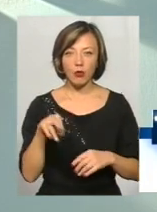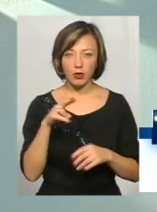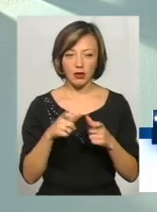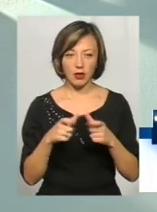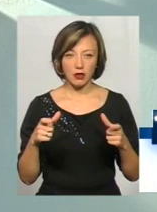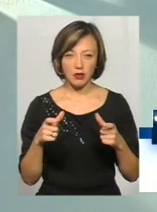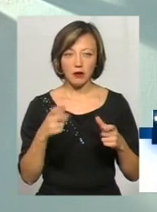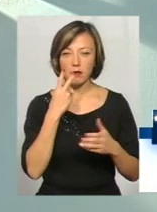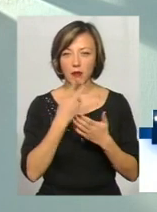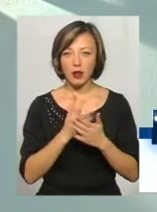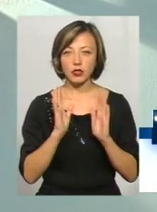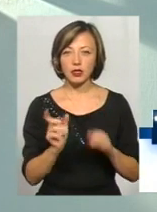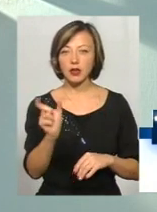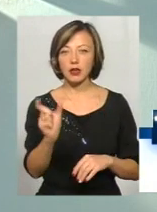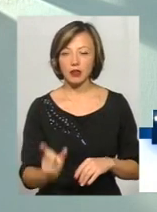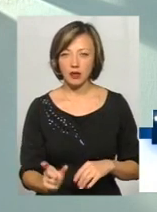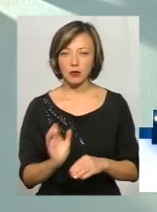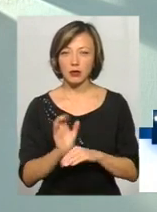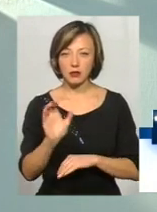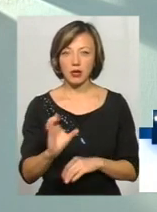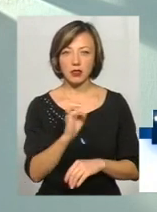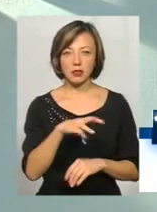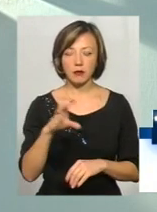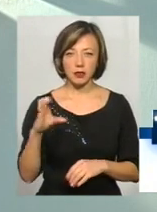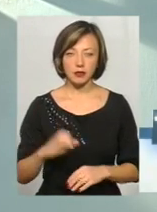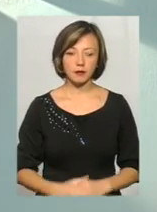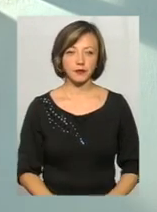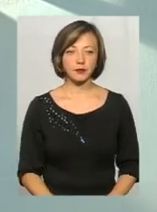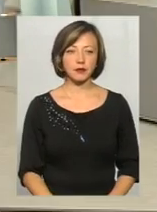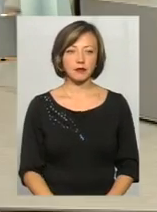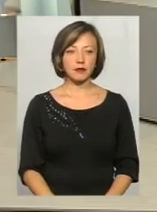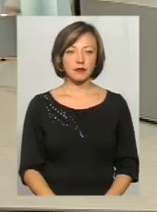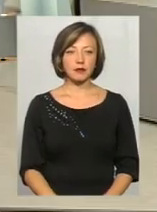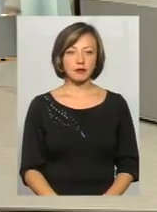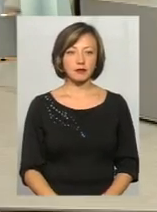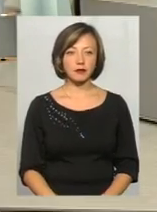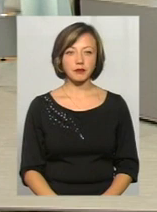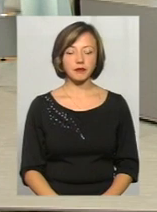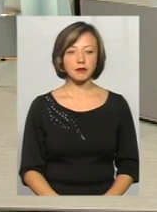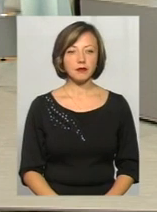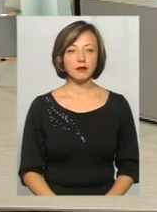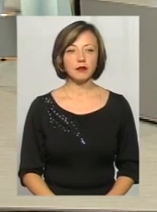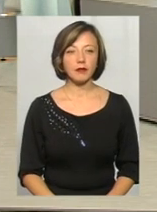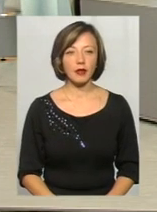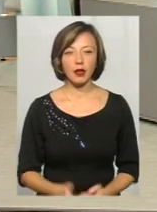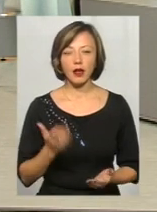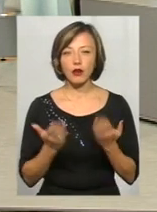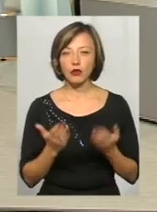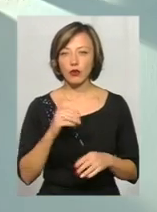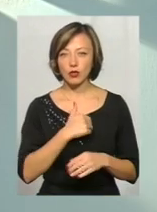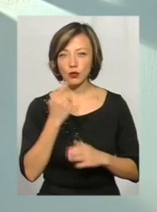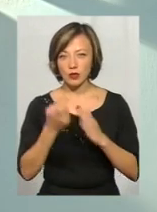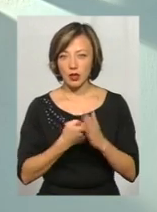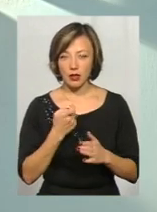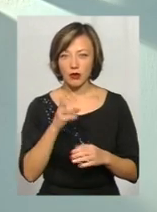карточки, бачить тільки клієнт, якому прийшов смс з пін-коду. Все. Якщо ви хочете, все, знали свій пін-код,